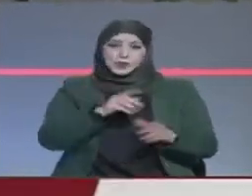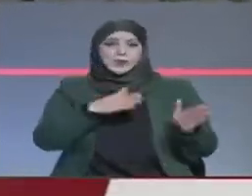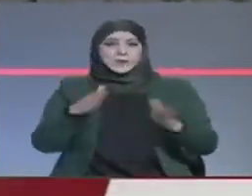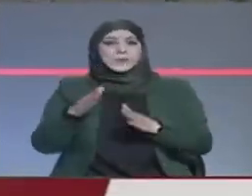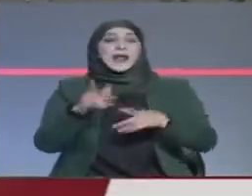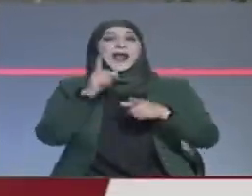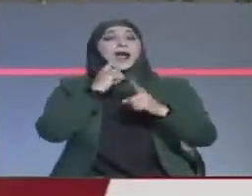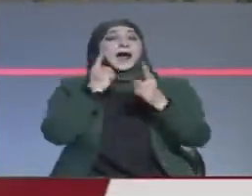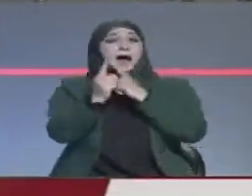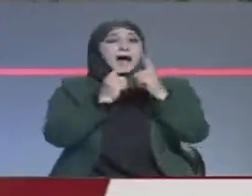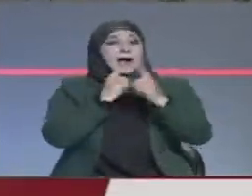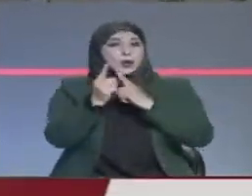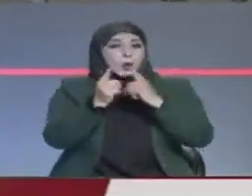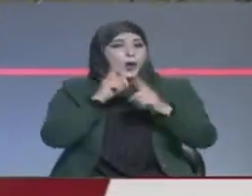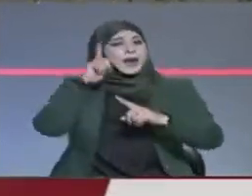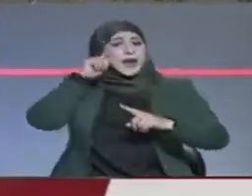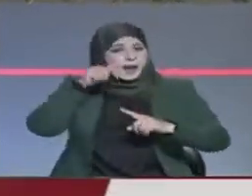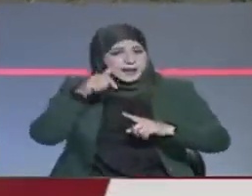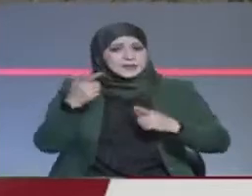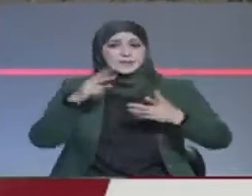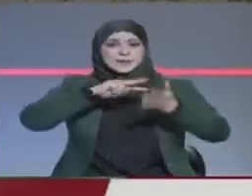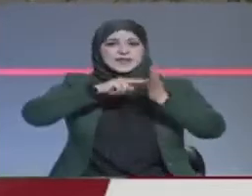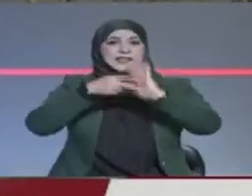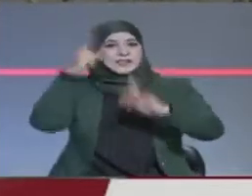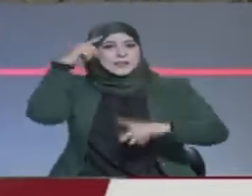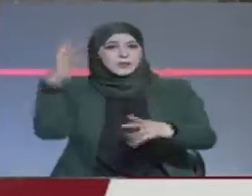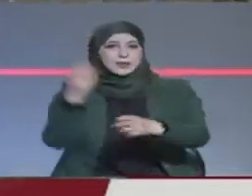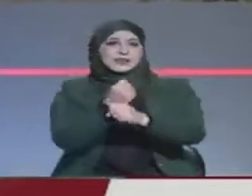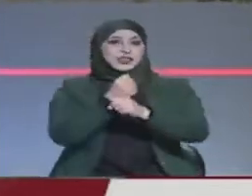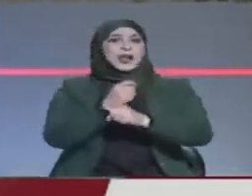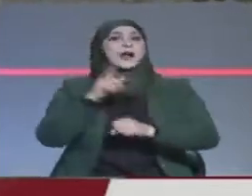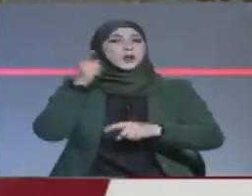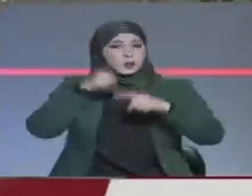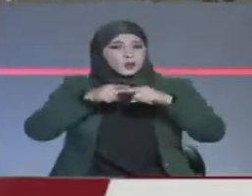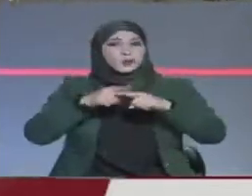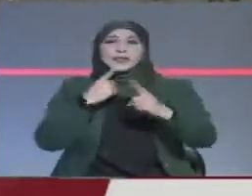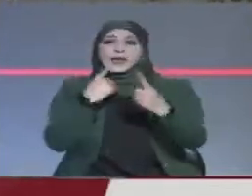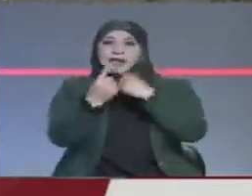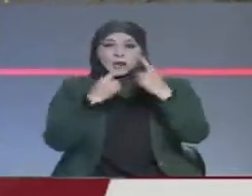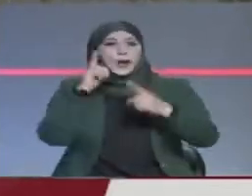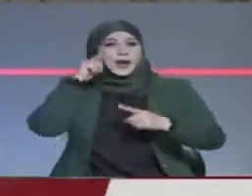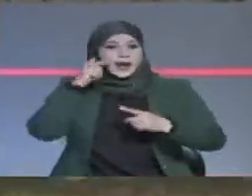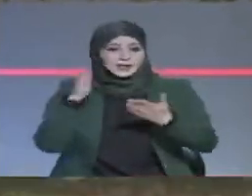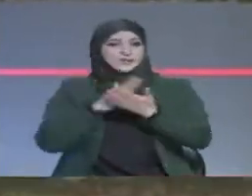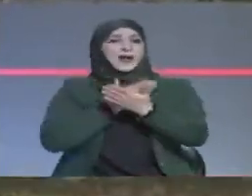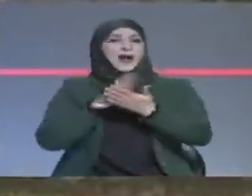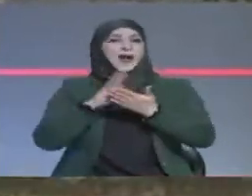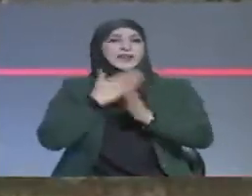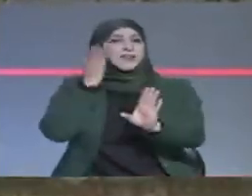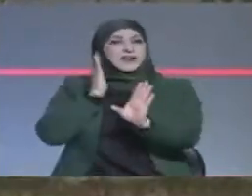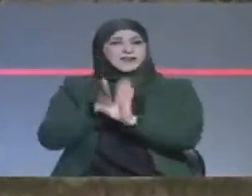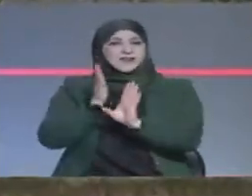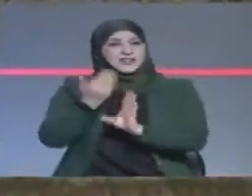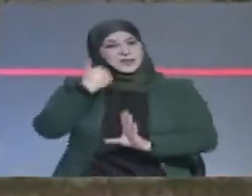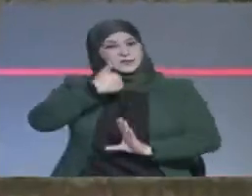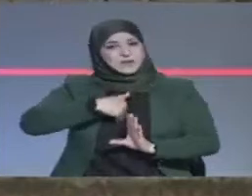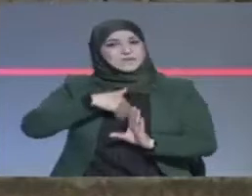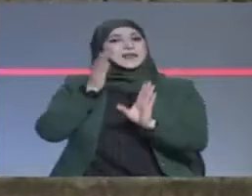الحوار لابد لها من أرضية لإنجاحها ثم أنه مسألة الحوار لابد لها من استعدادات نفسية للطلاقي